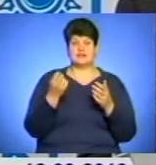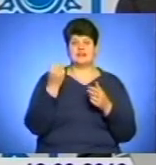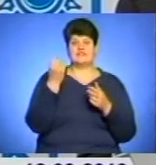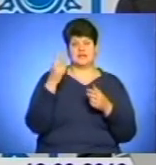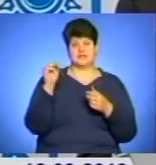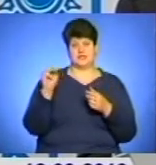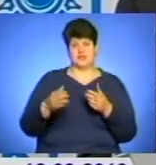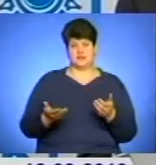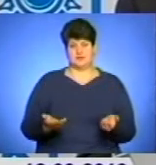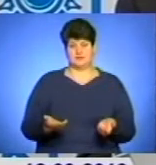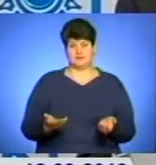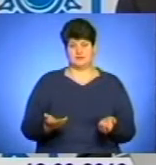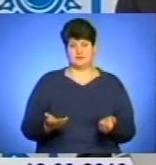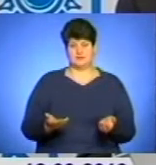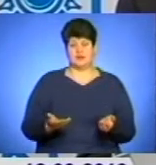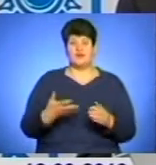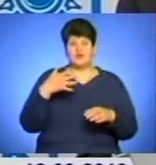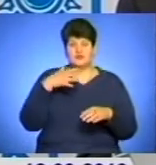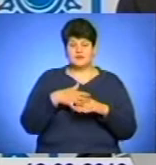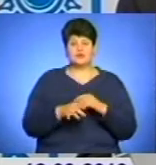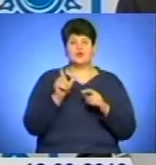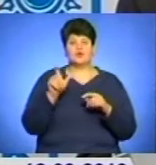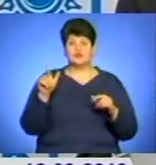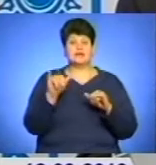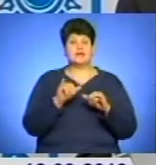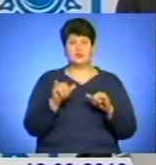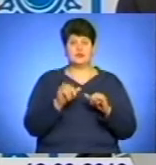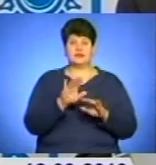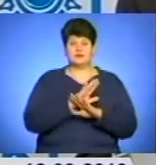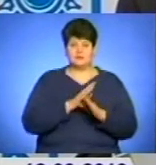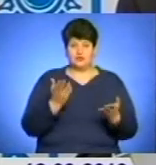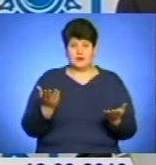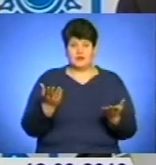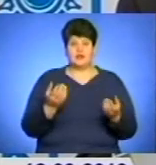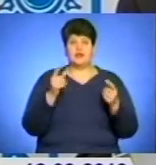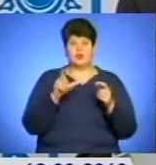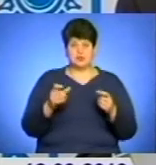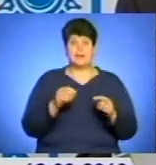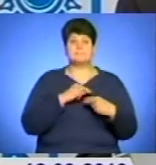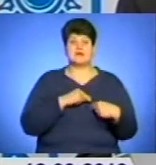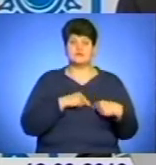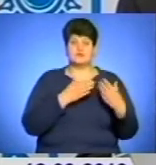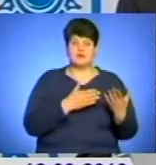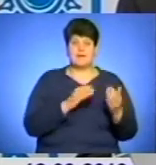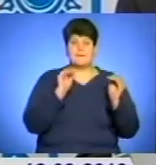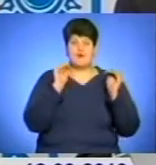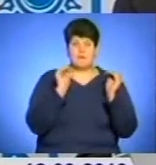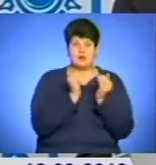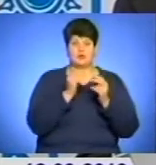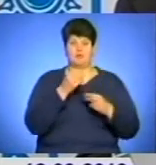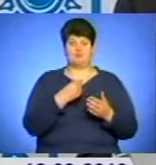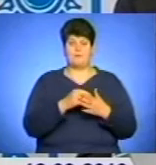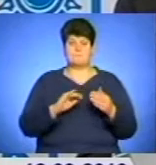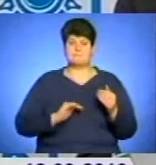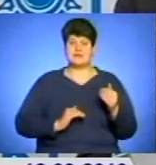тисяч. Очевидно, що люди ніде не поділися, люди не вимерли, люди працевлаштувалися. Або в малому бізнесі, хтось себе